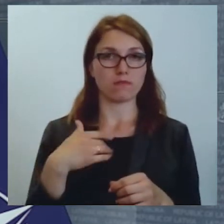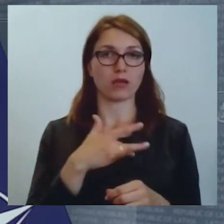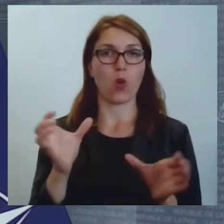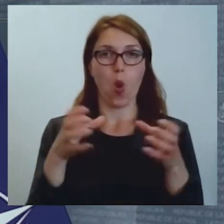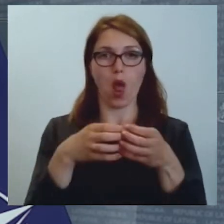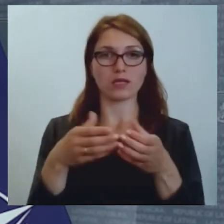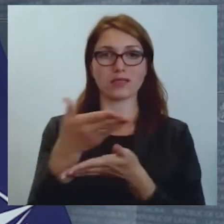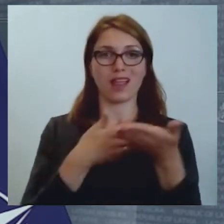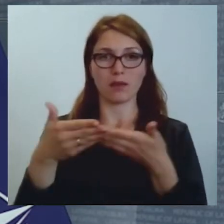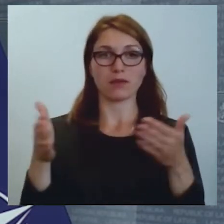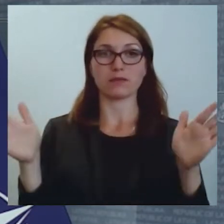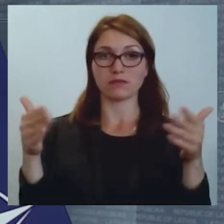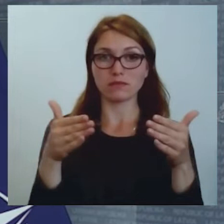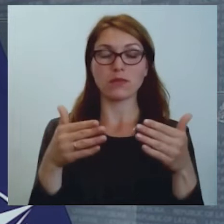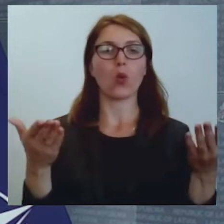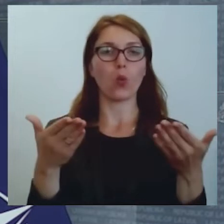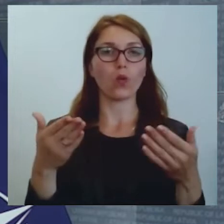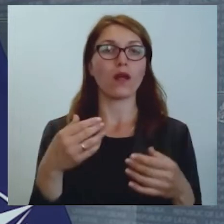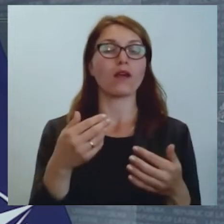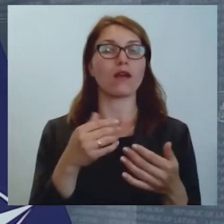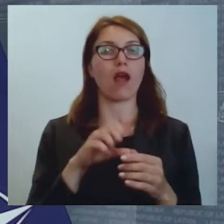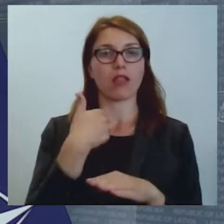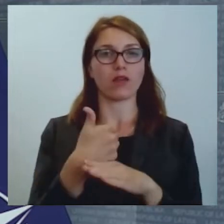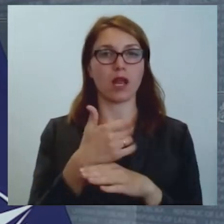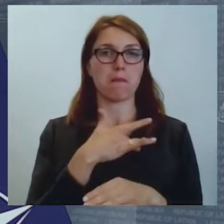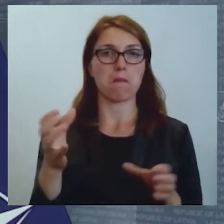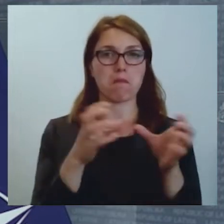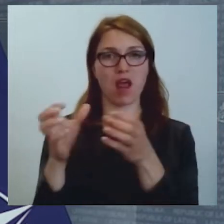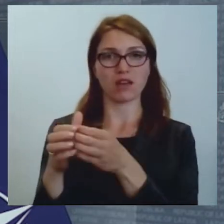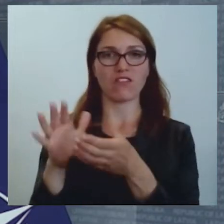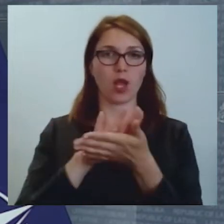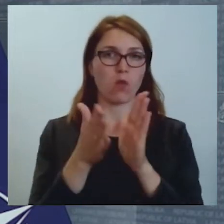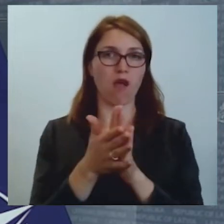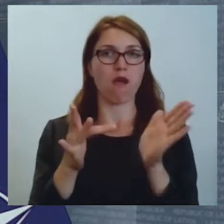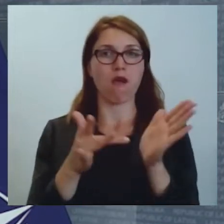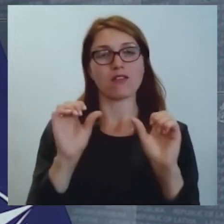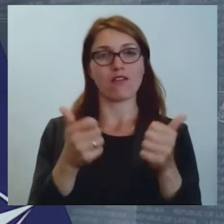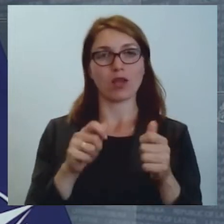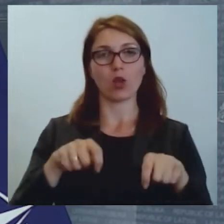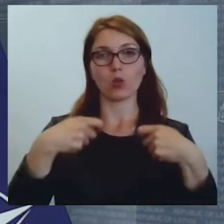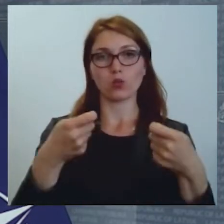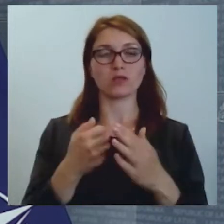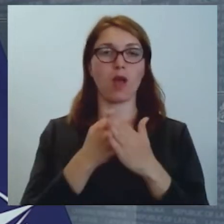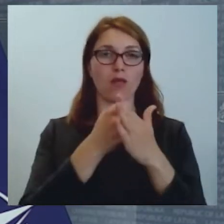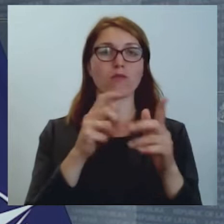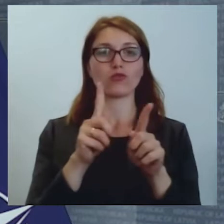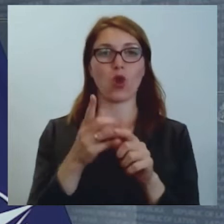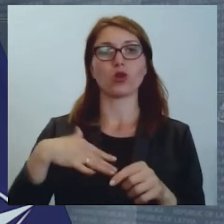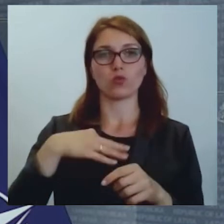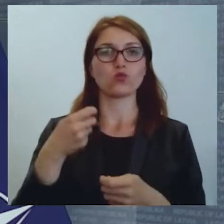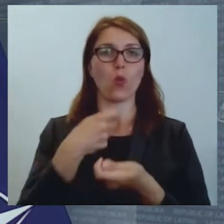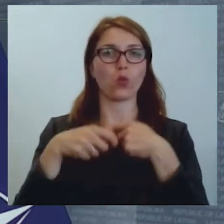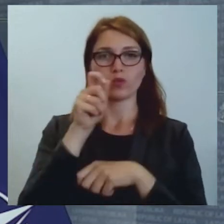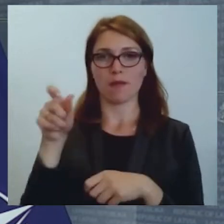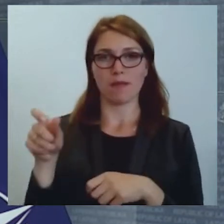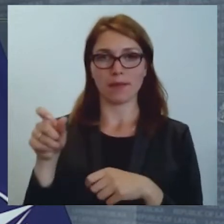kā valdība veidojošās partijas vienojamies, kādā veidā mēs sniegsim uzņēmējiem arī atbalstu. Tātad